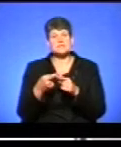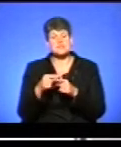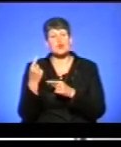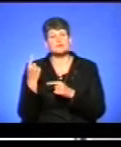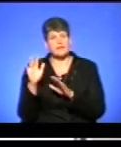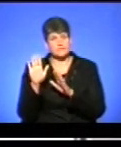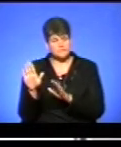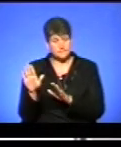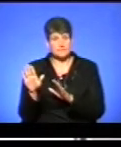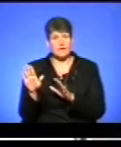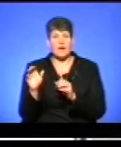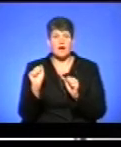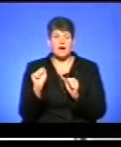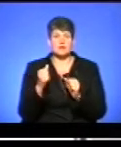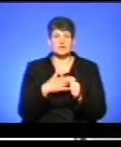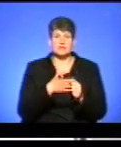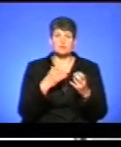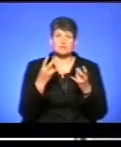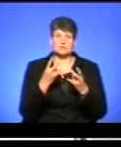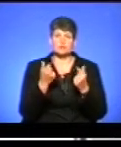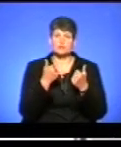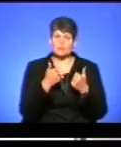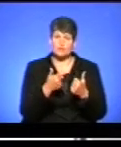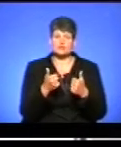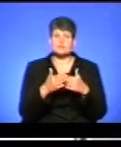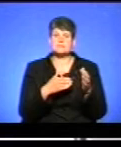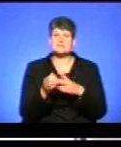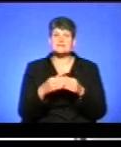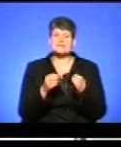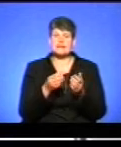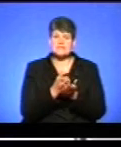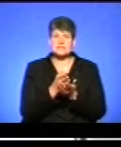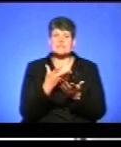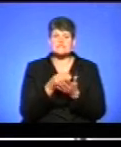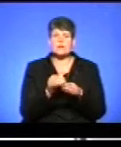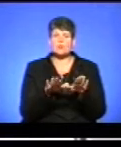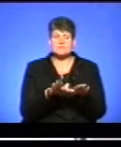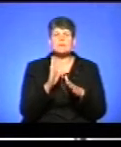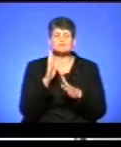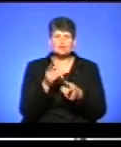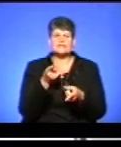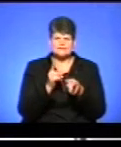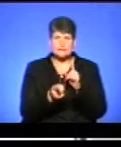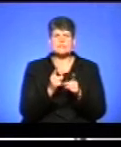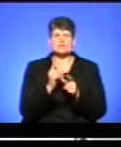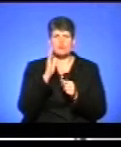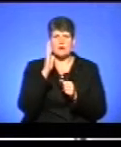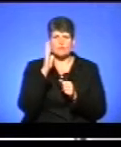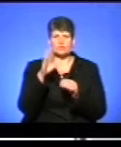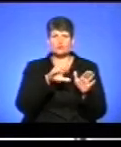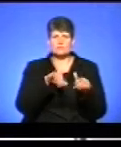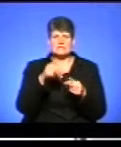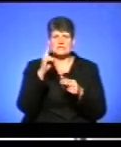все ж таки нам потрібно хорошого фахівця, того, який буде на своєм місці, який буде дійсно в майбутньому після